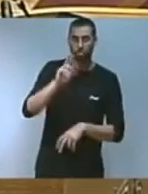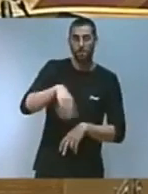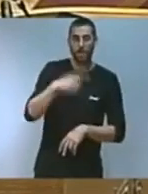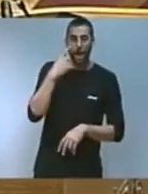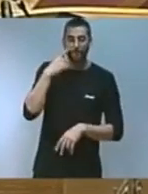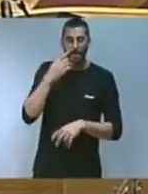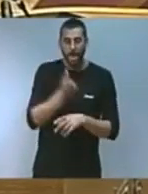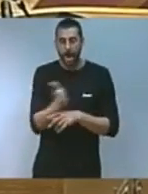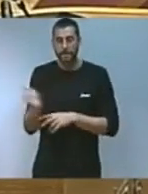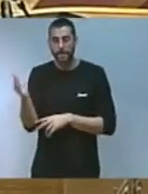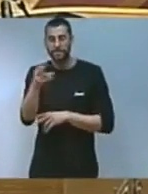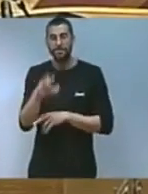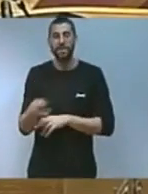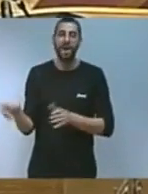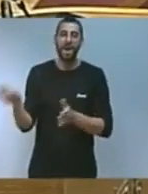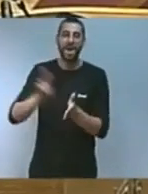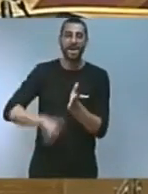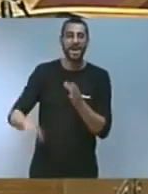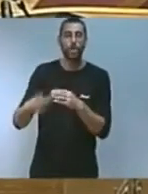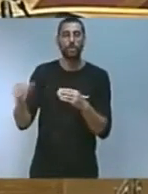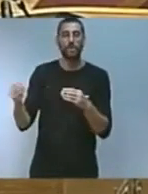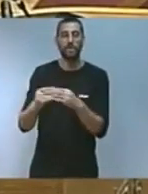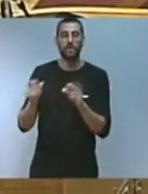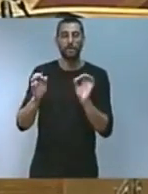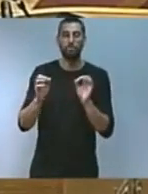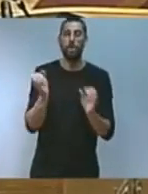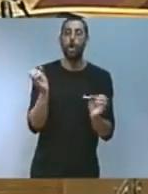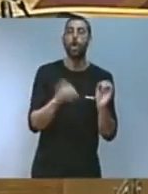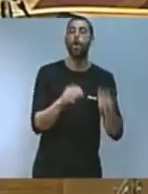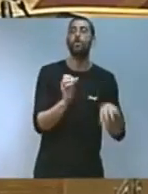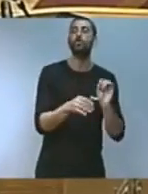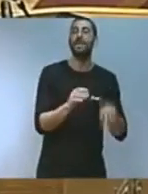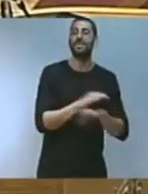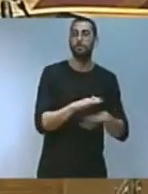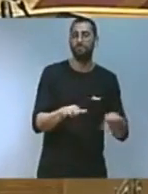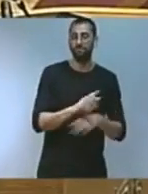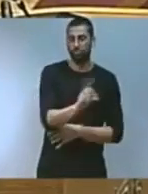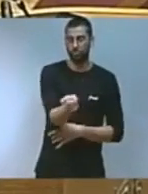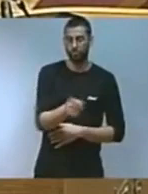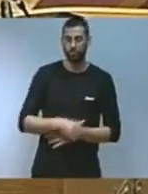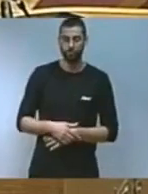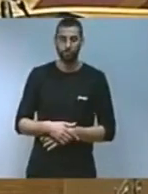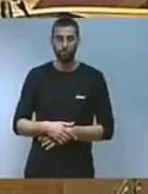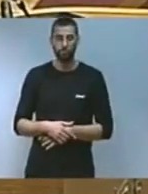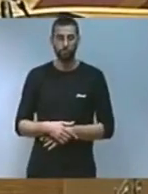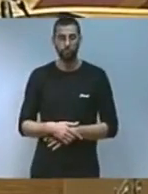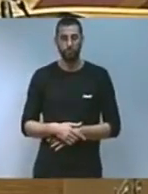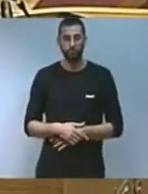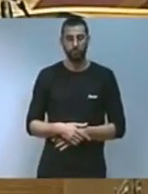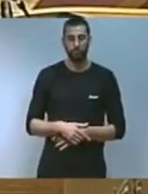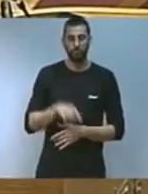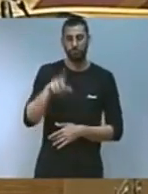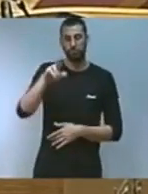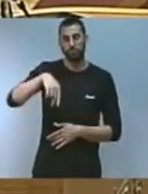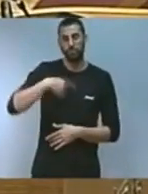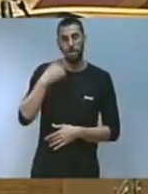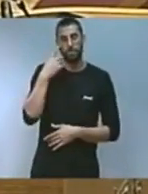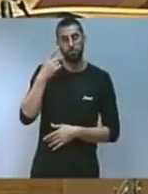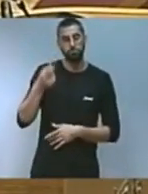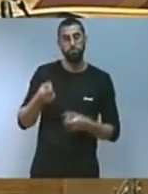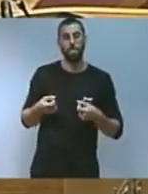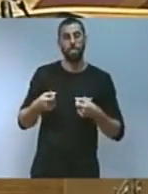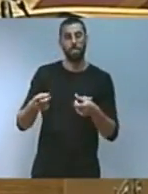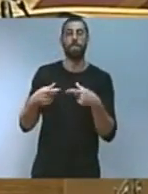de reutilització més enllà del compostatge el consum responsable està directament relacionat amb reduir el malbaratament